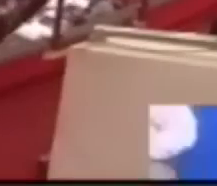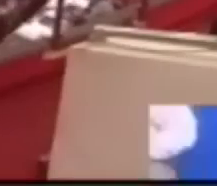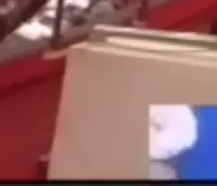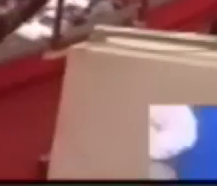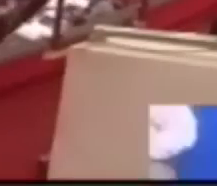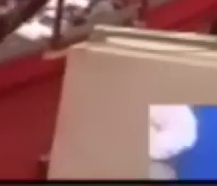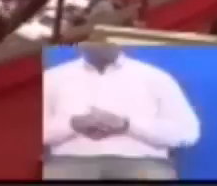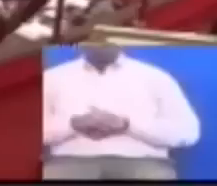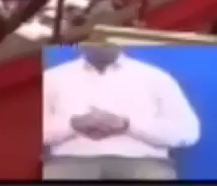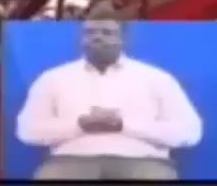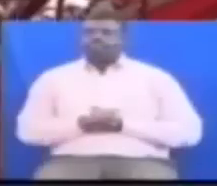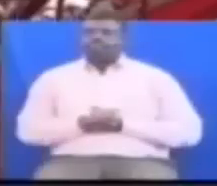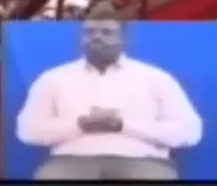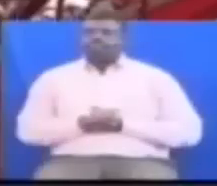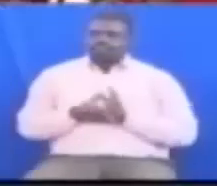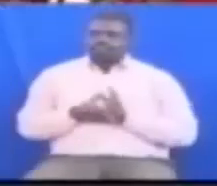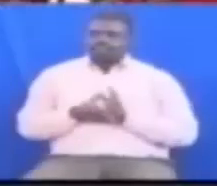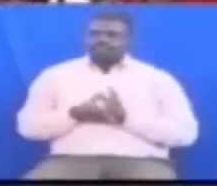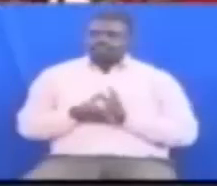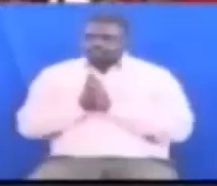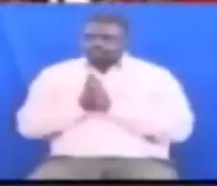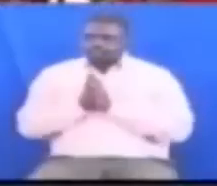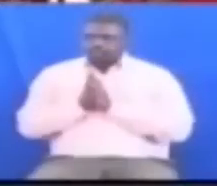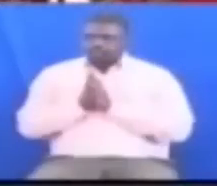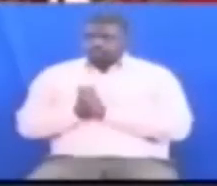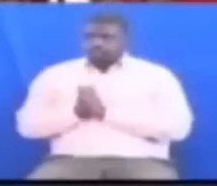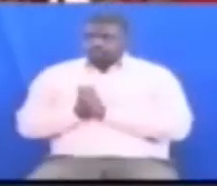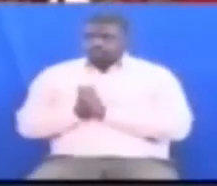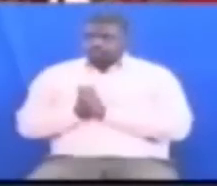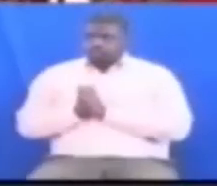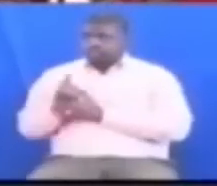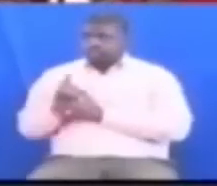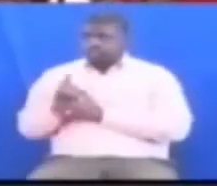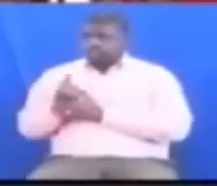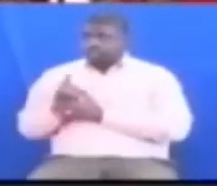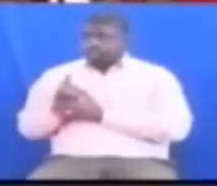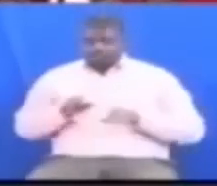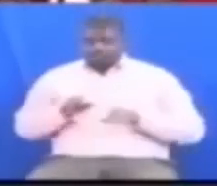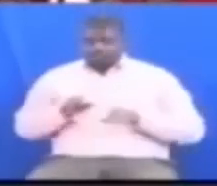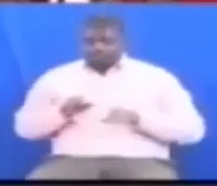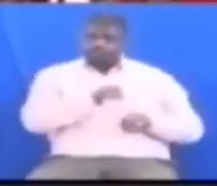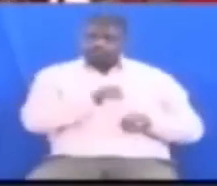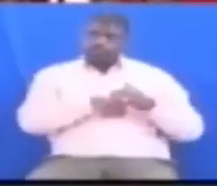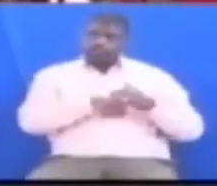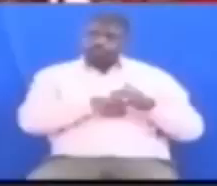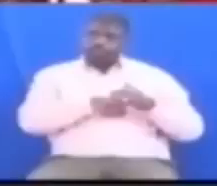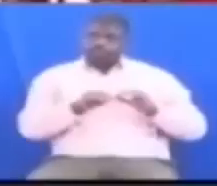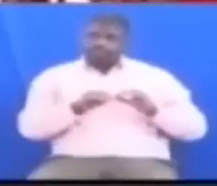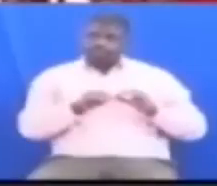Kwa sababu tangia tumemaliza kufanya uchaguzi mkuu ndani ya chama